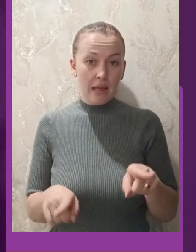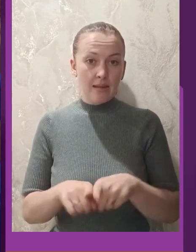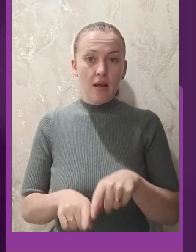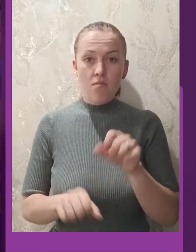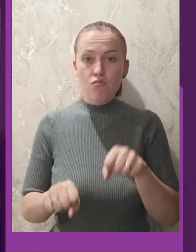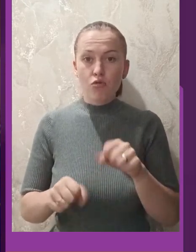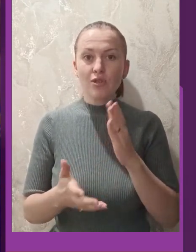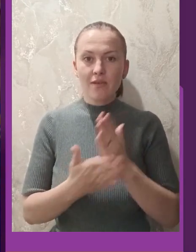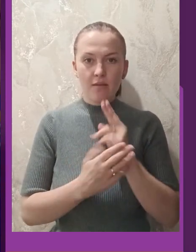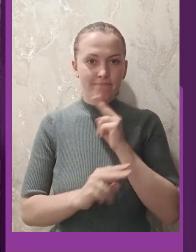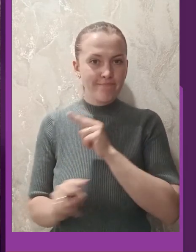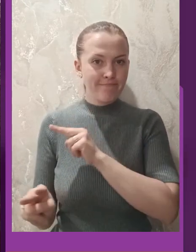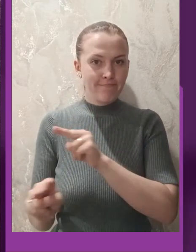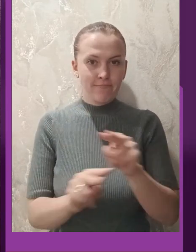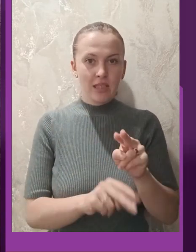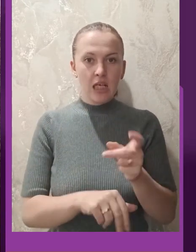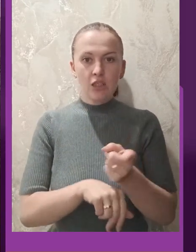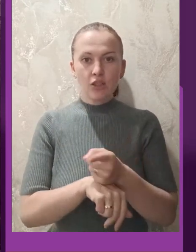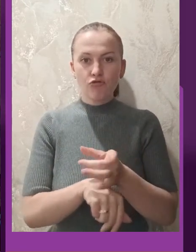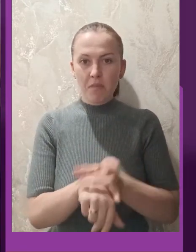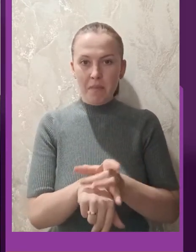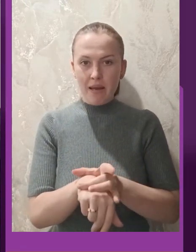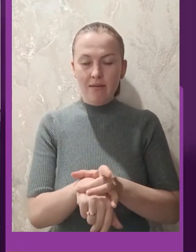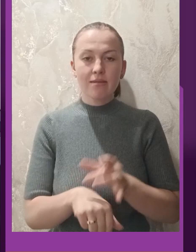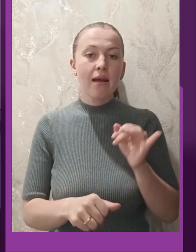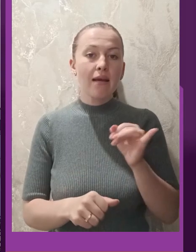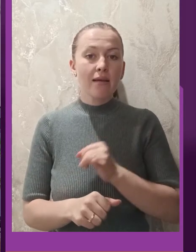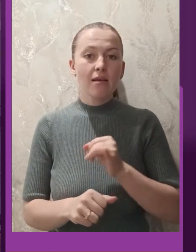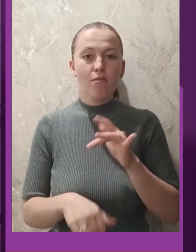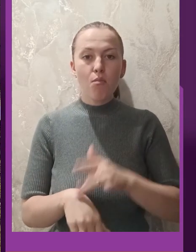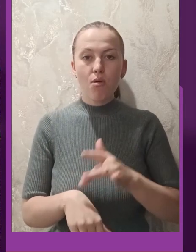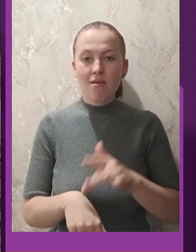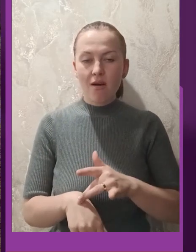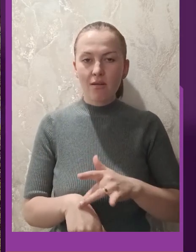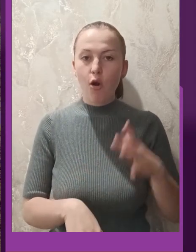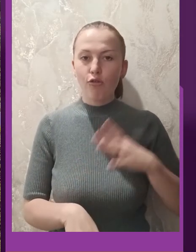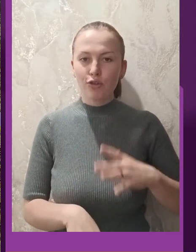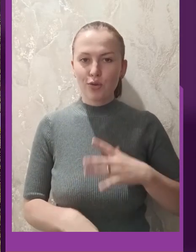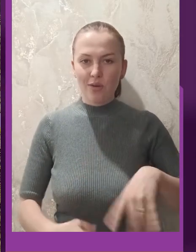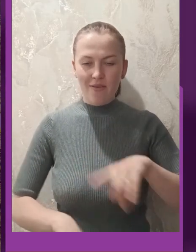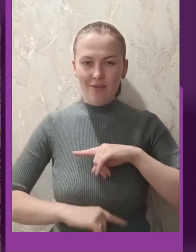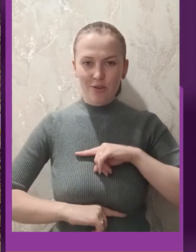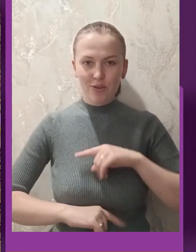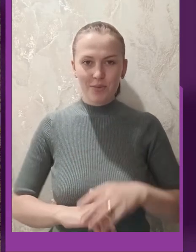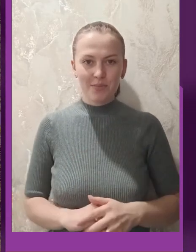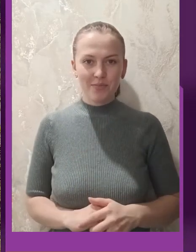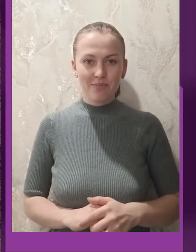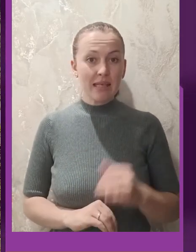є можливість слідкувати за їхнім GPS-трекером та щосили вболівати, очікуючи на фініші.